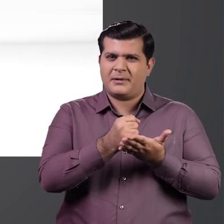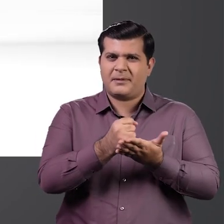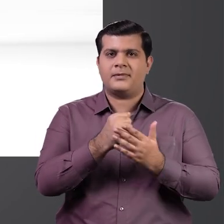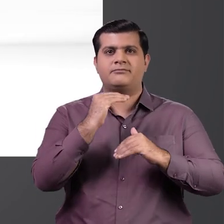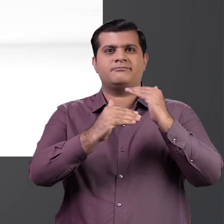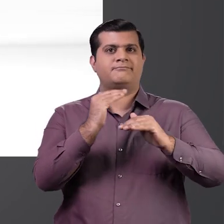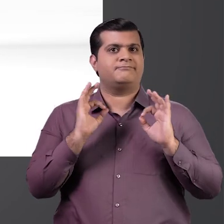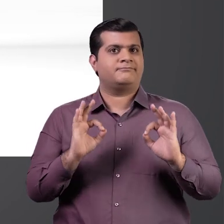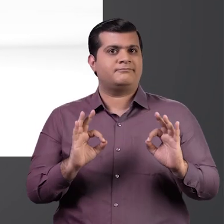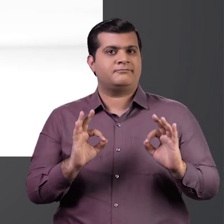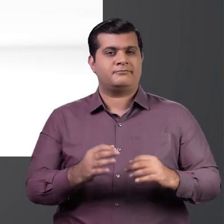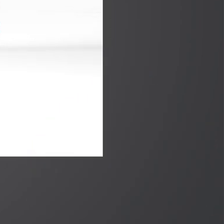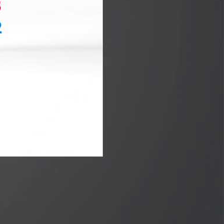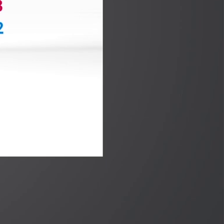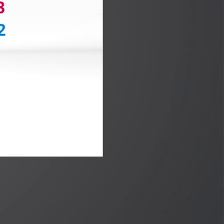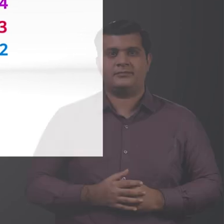विकास और पुनरवास हो